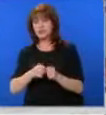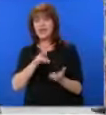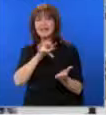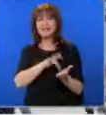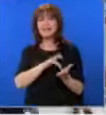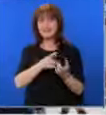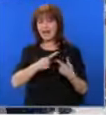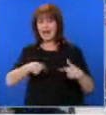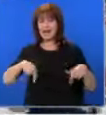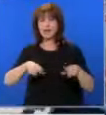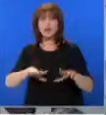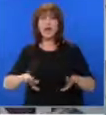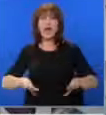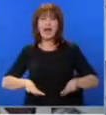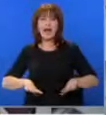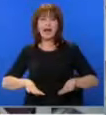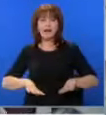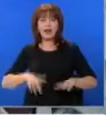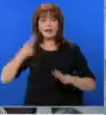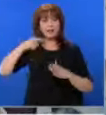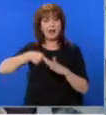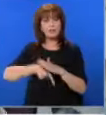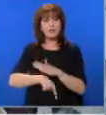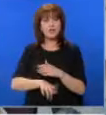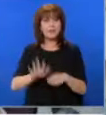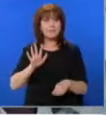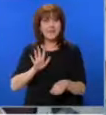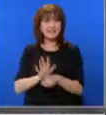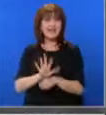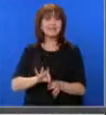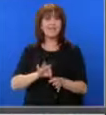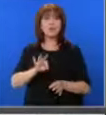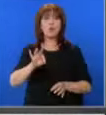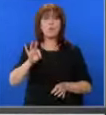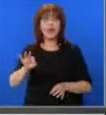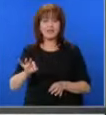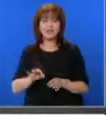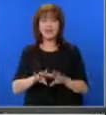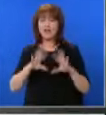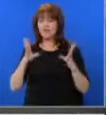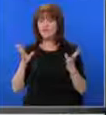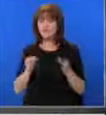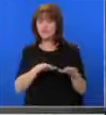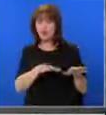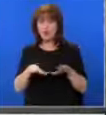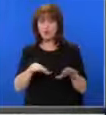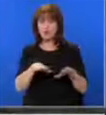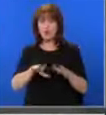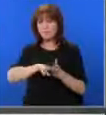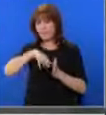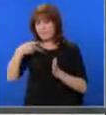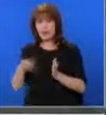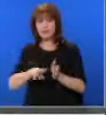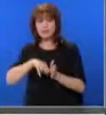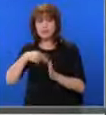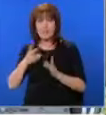Епицентърът му е в района на град Хуалиен на дълбочина около 15 км. Всичко се люлееше и падаше.